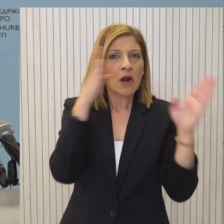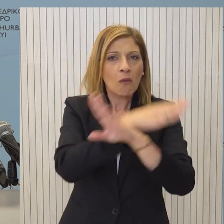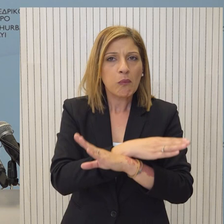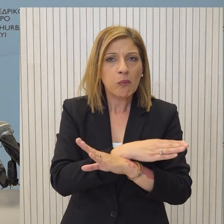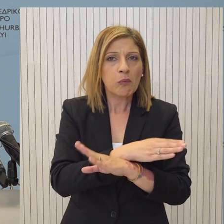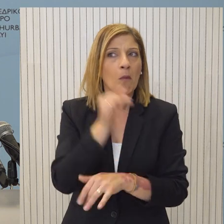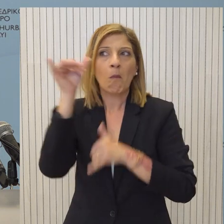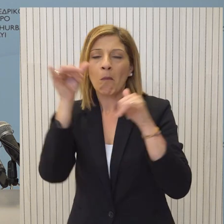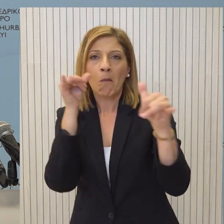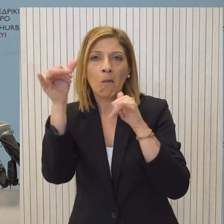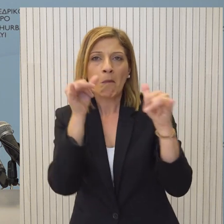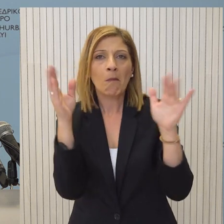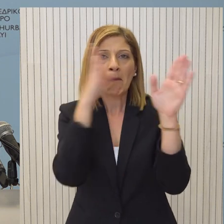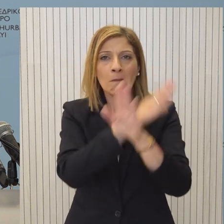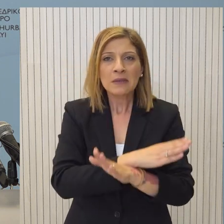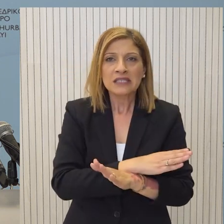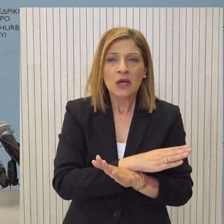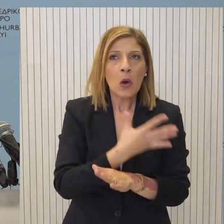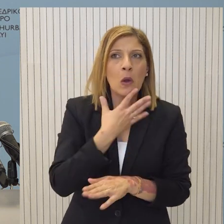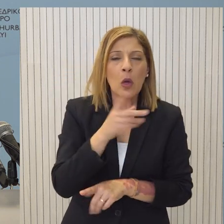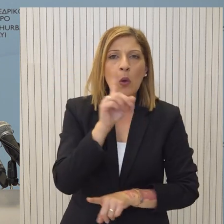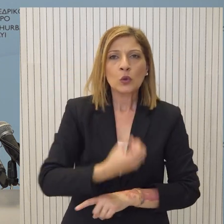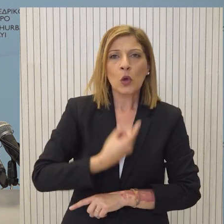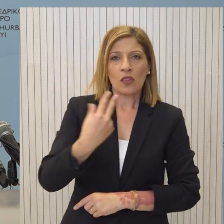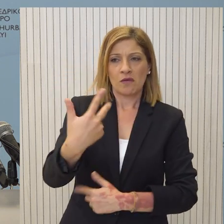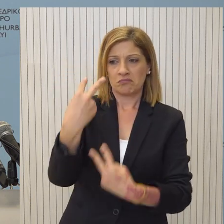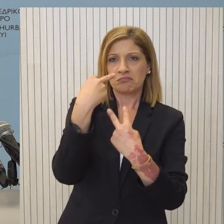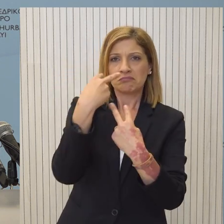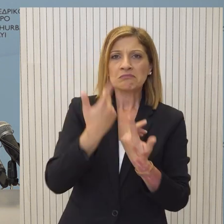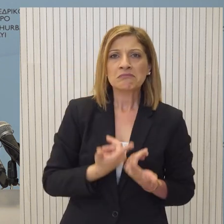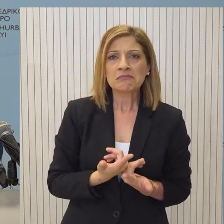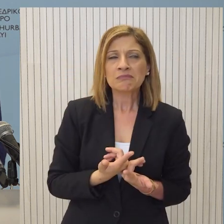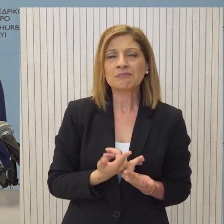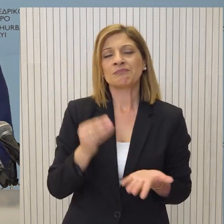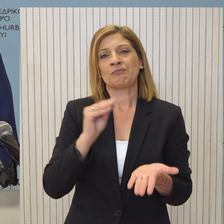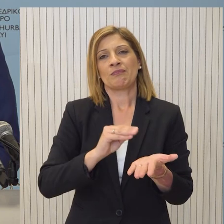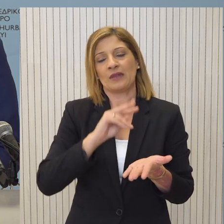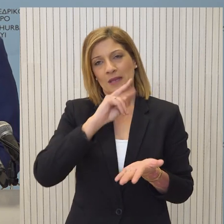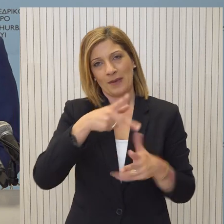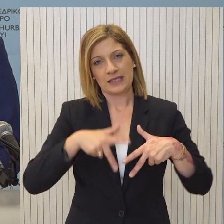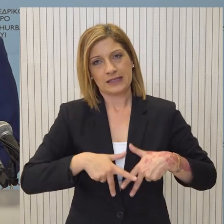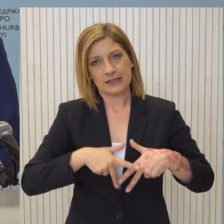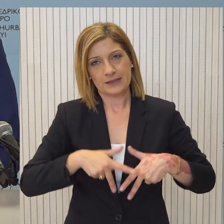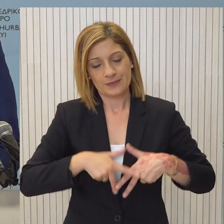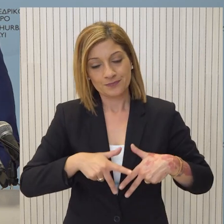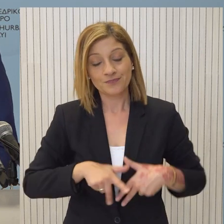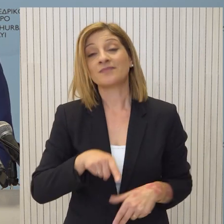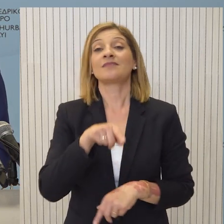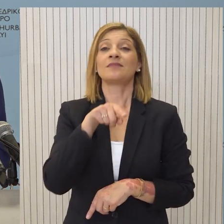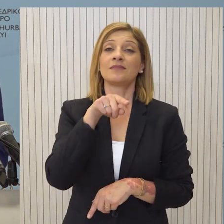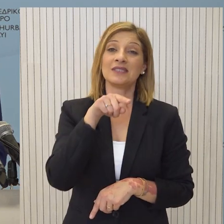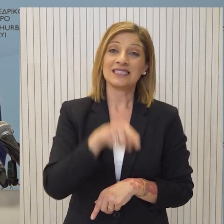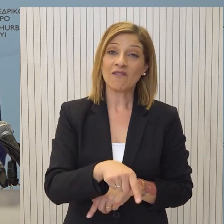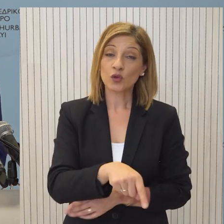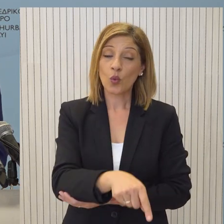ξέρουν ποτέ που μπορεί να συμβεί, ας πούμε, σαν δικλείδα ασφαλείας. Επαναλαμβάνω ότι αυτό το οποίο